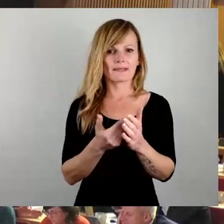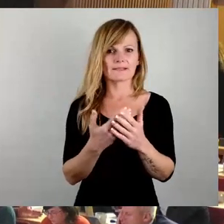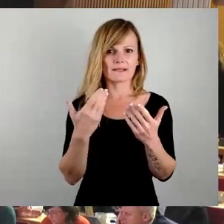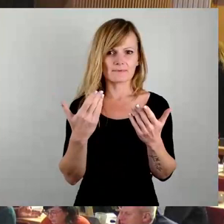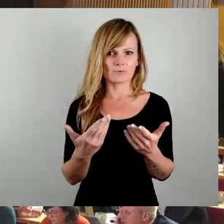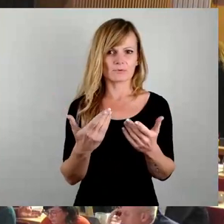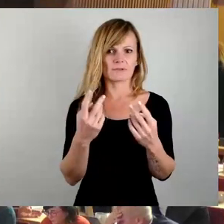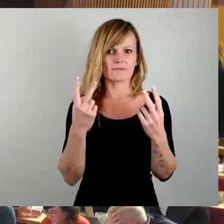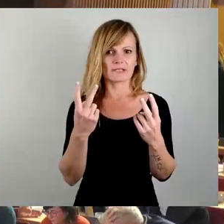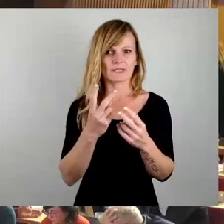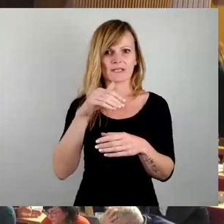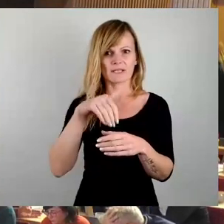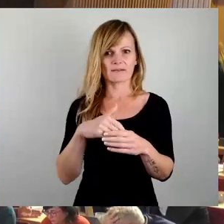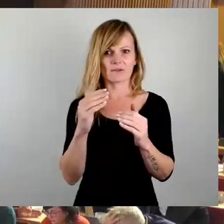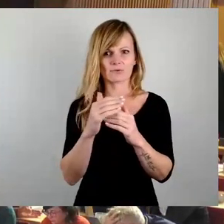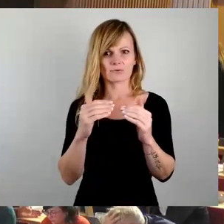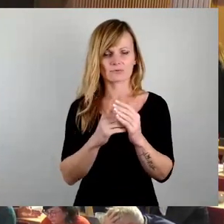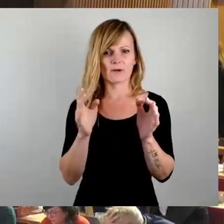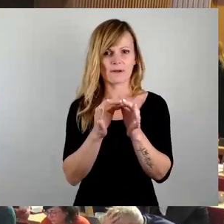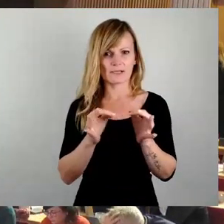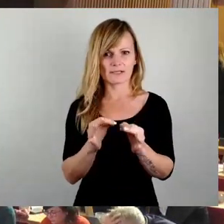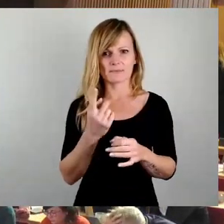Infrastrukturnasnahme und wir stimmen dann am Ende zu.